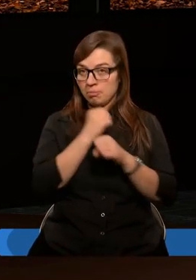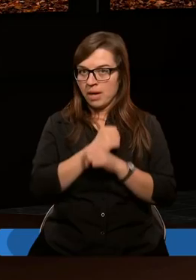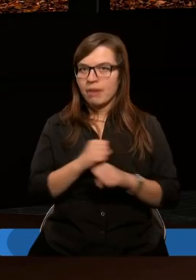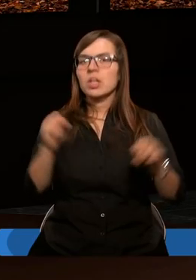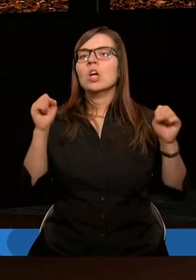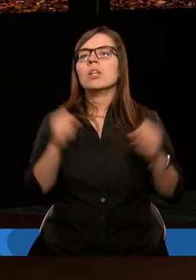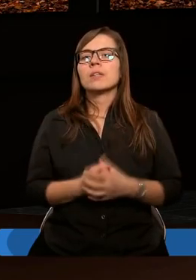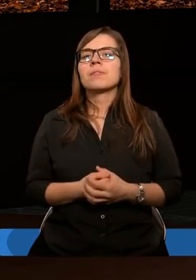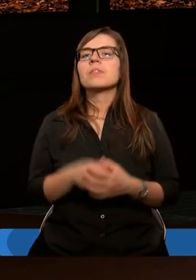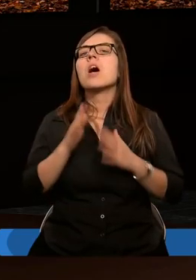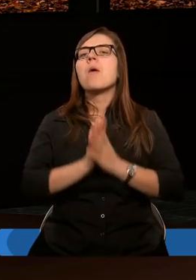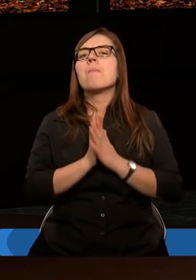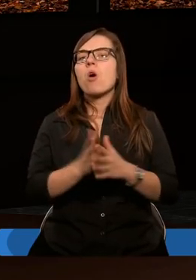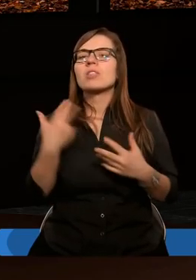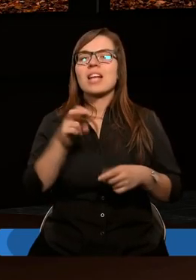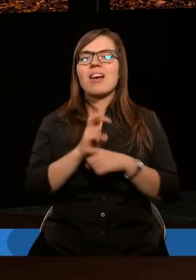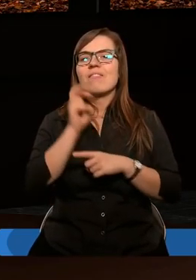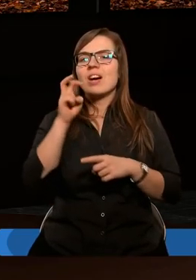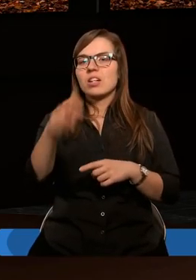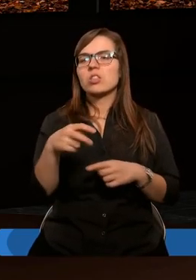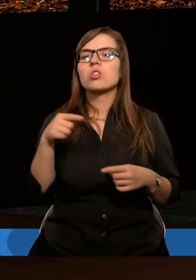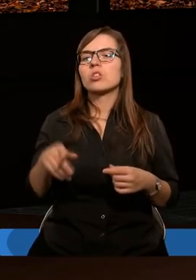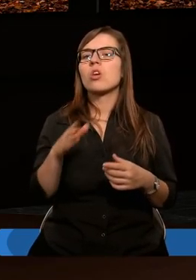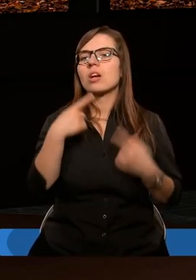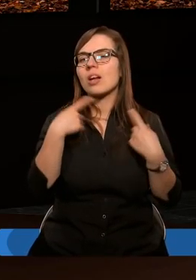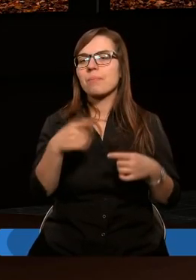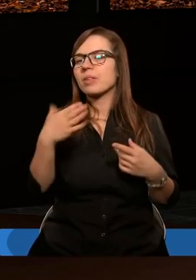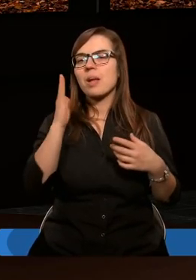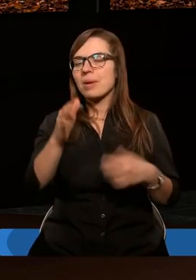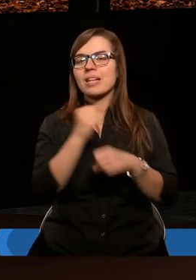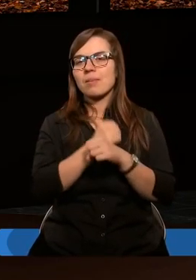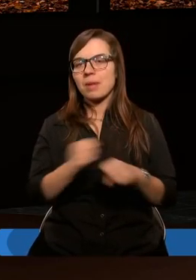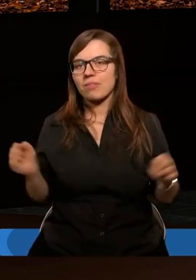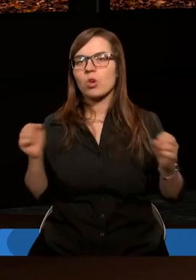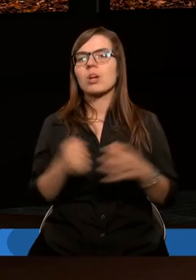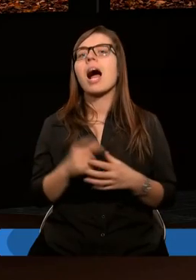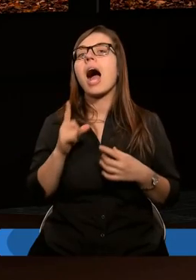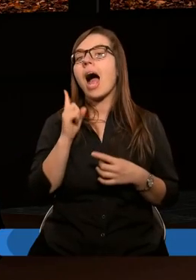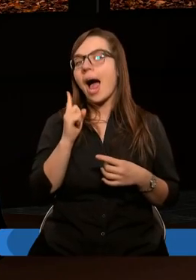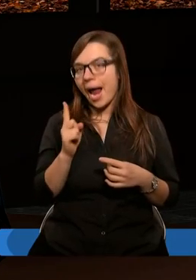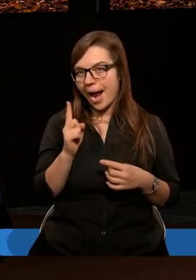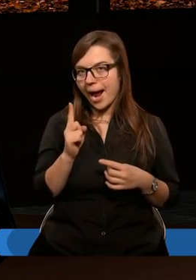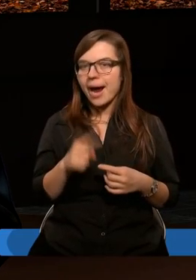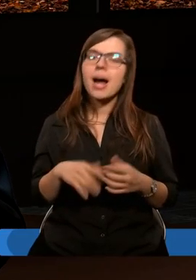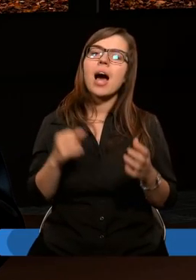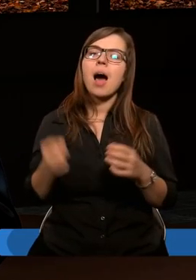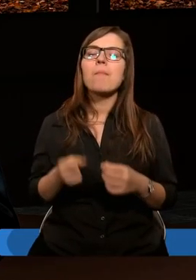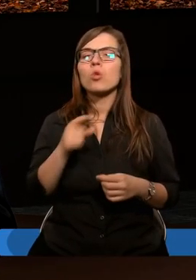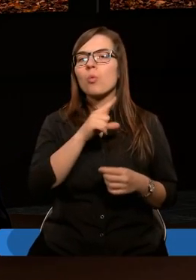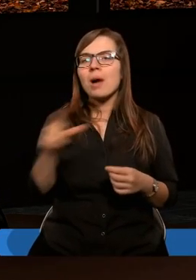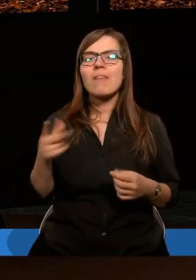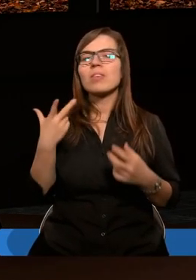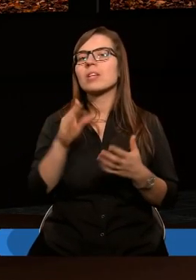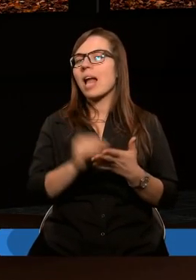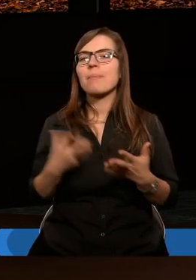zbawiony. Gdy poganie nie wejdą, no to cały Izrael nie będzie zbawiony. A apostoł Paweł